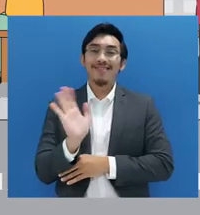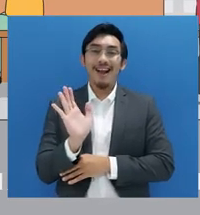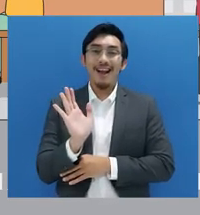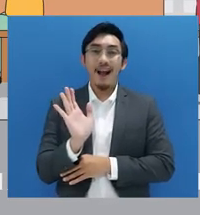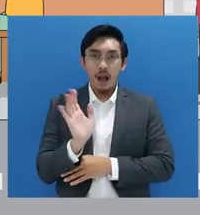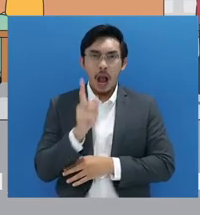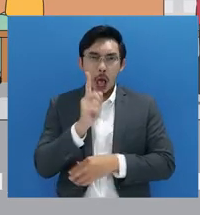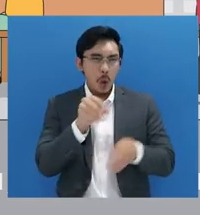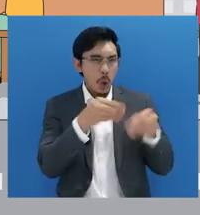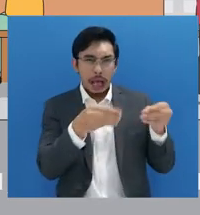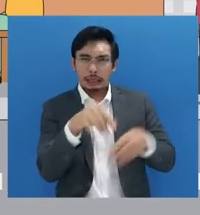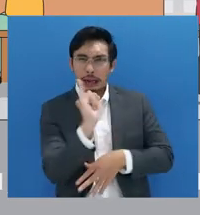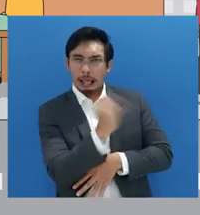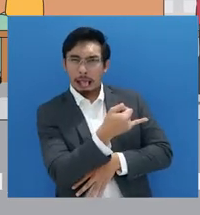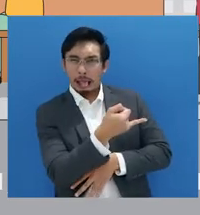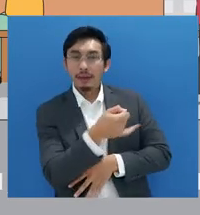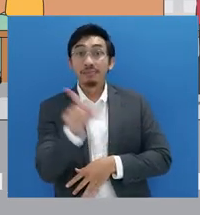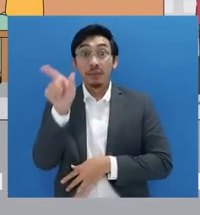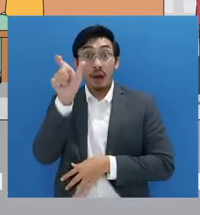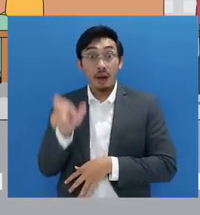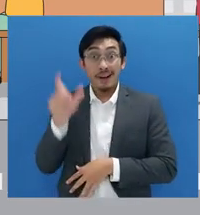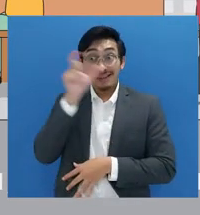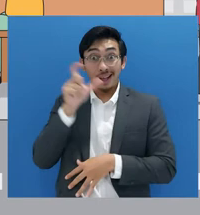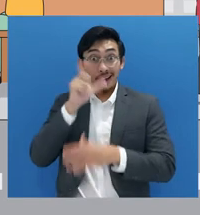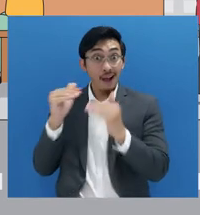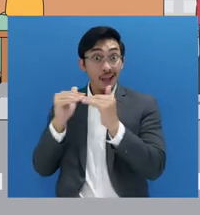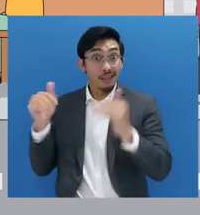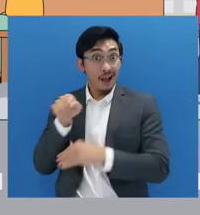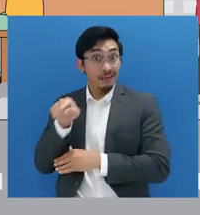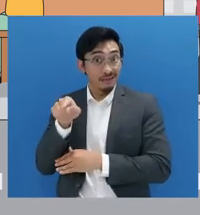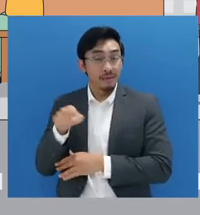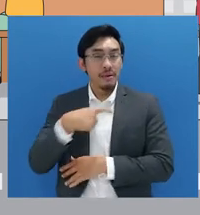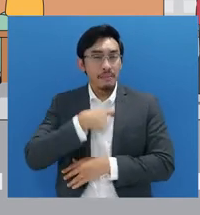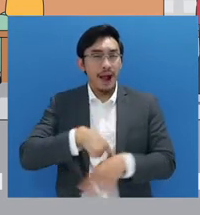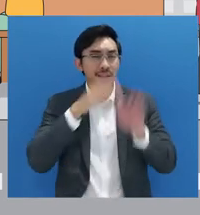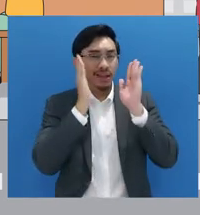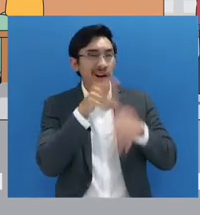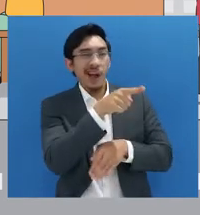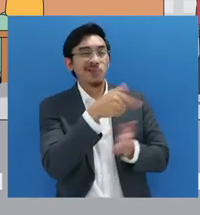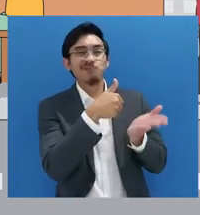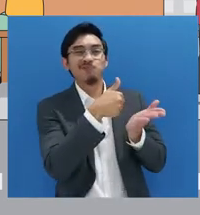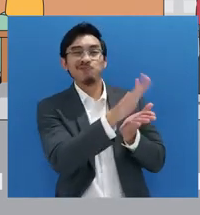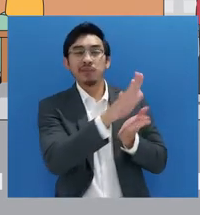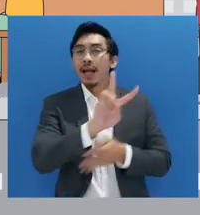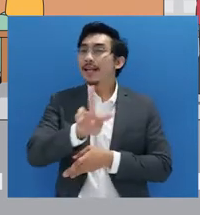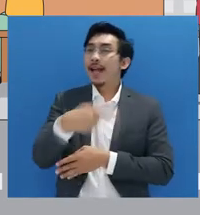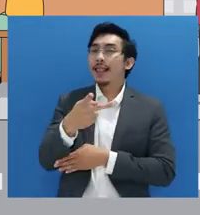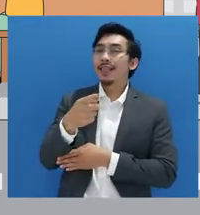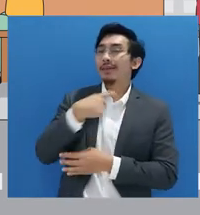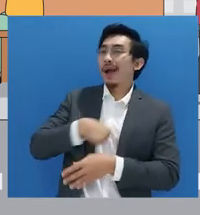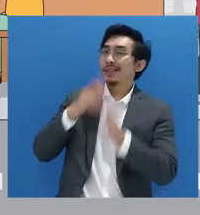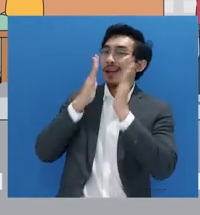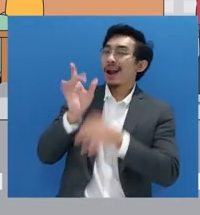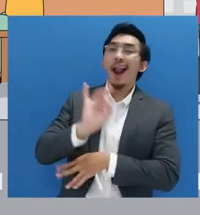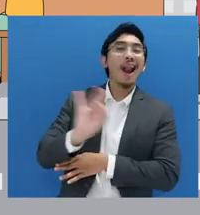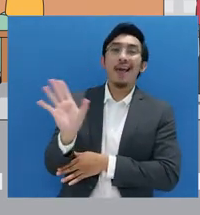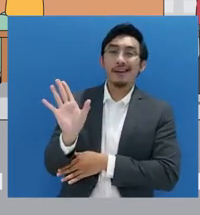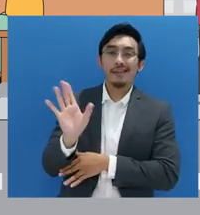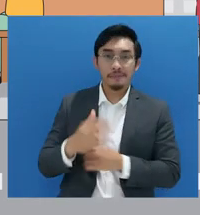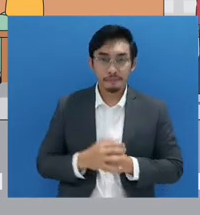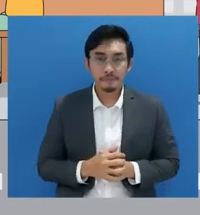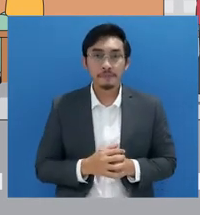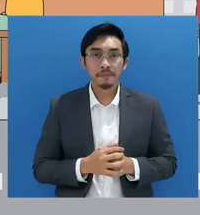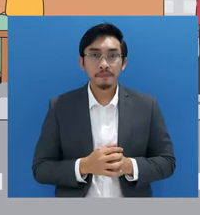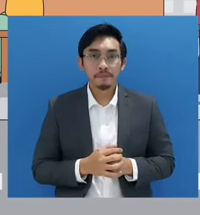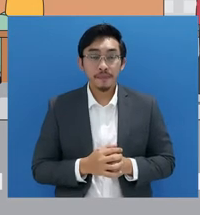keadilan bisa mencabut kuasa dari penasehat hukum yang bersangkutan dan menggantinya dengan penasehat hukum yang lain. Sebagai informasi tambahan,